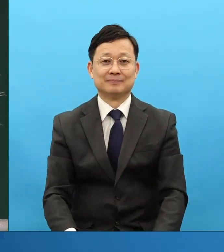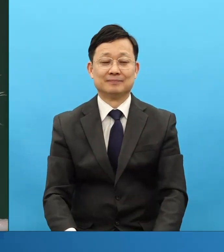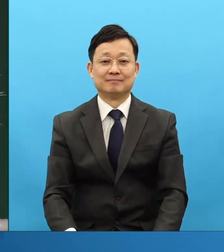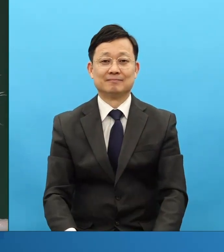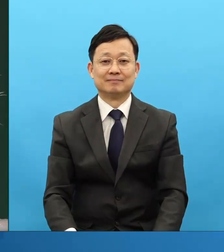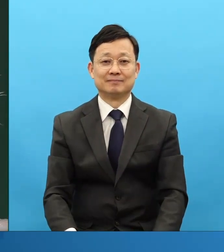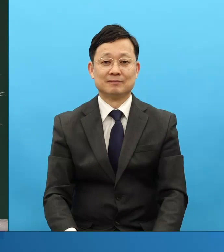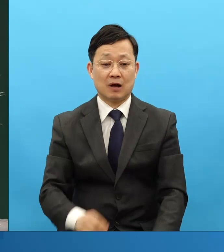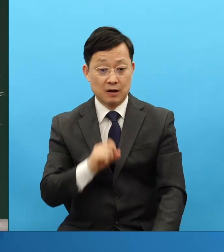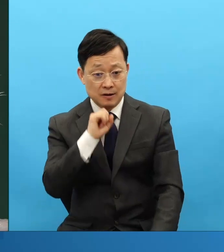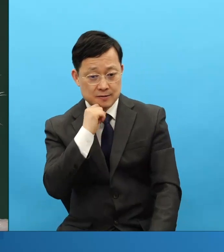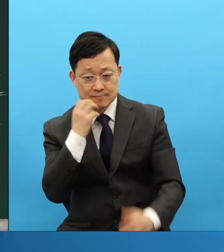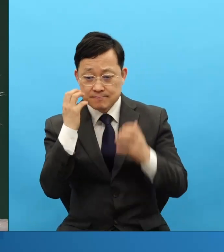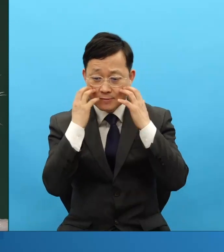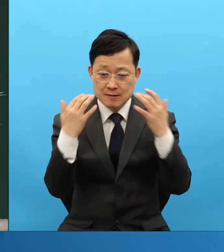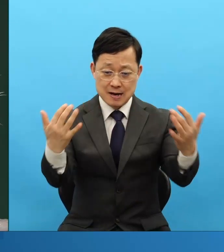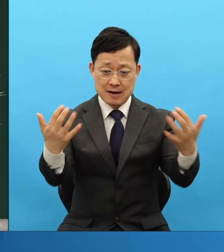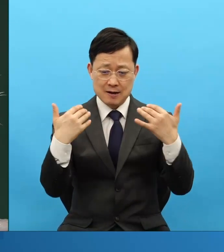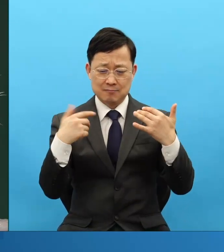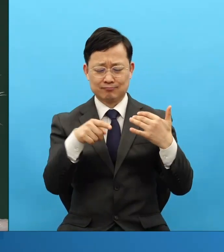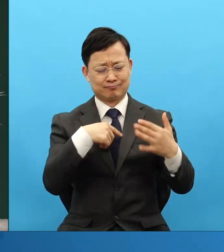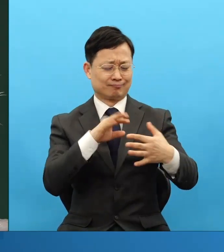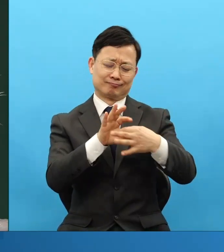아무리 어림당해도 이 일은 해야 돼요.